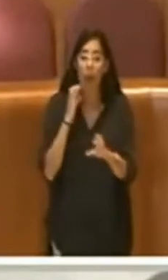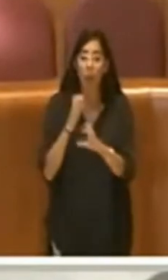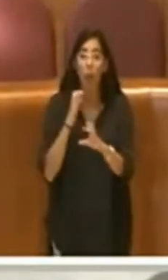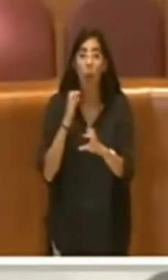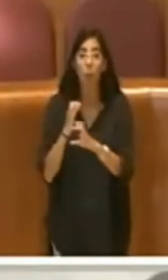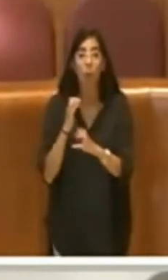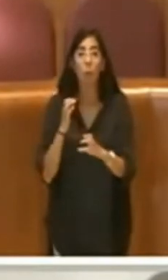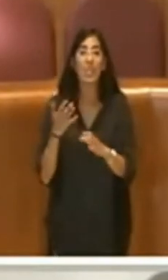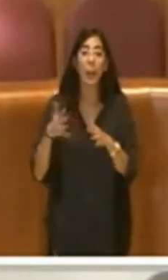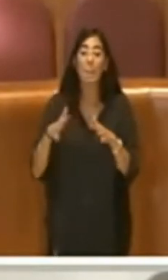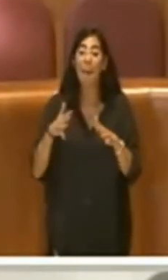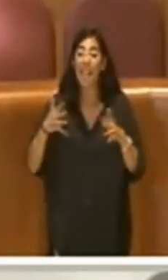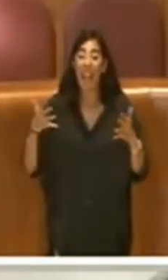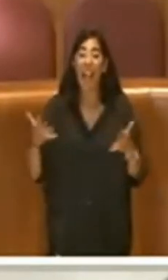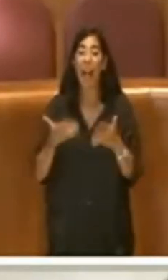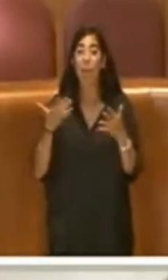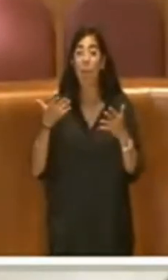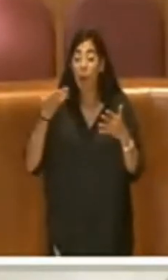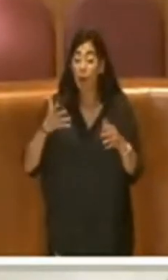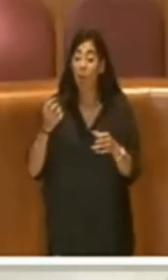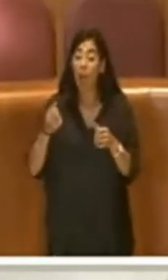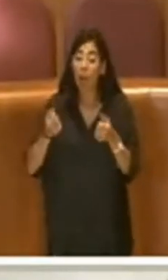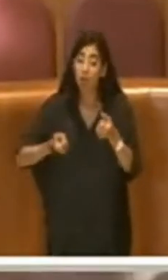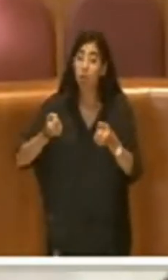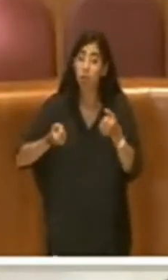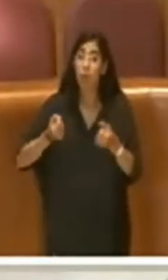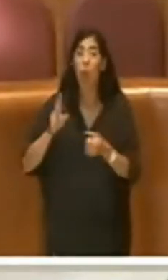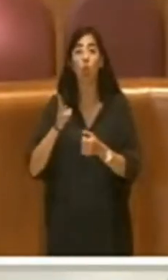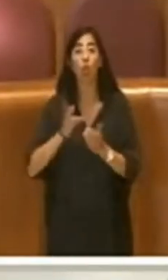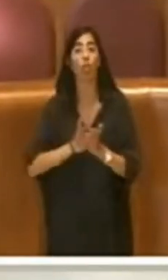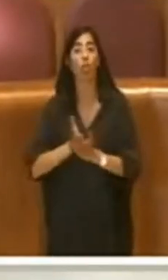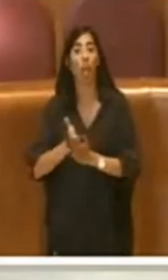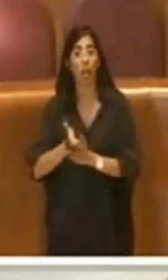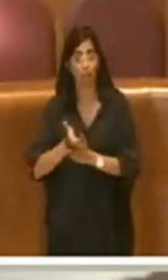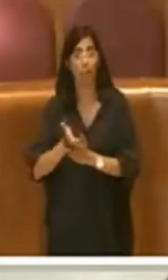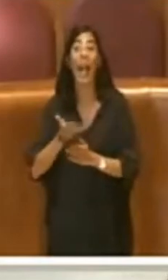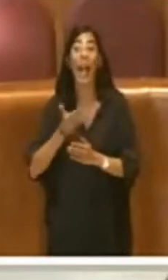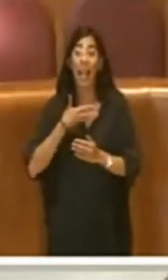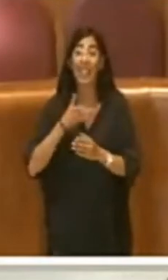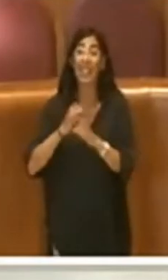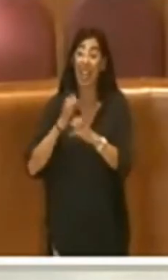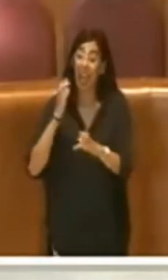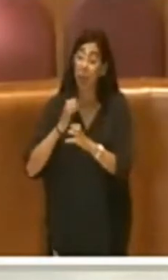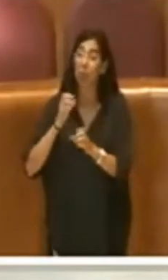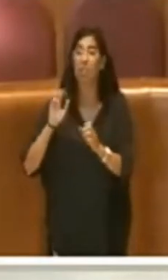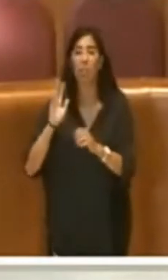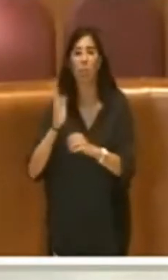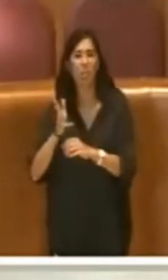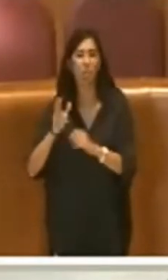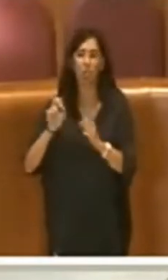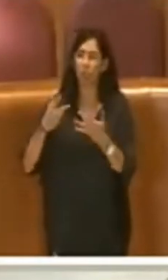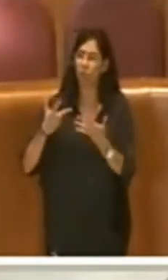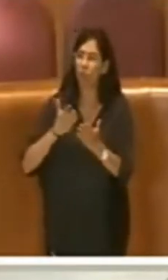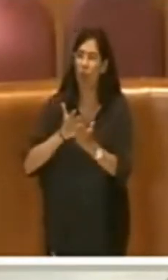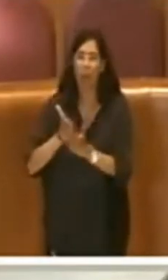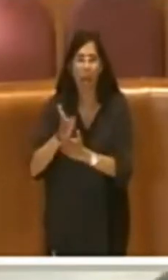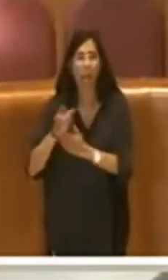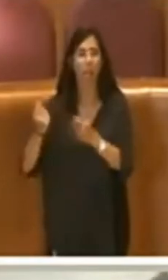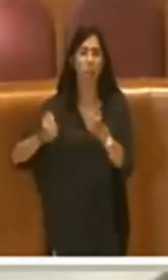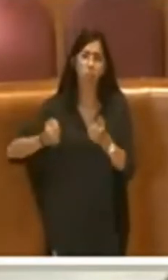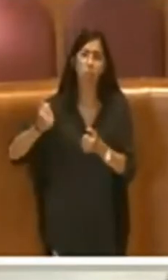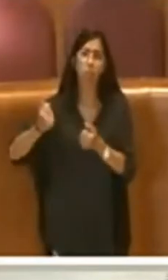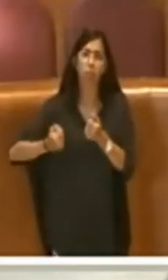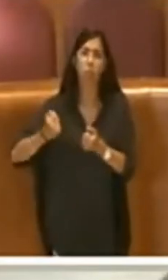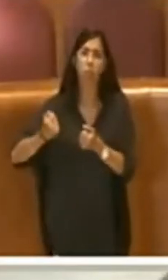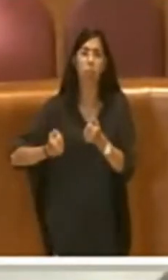ma sono gli autobus che circolano con 15 anni, 18 anni, e questa è la ragione per